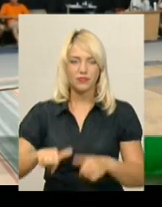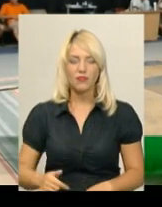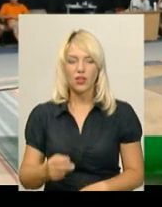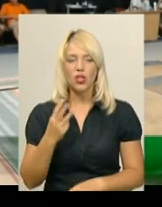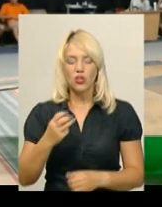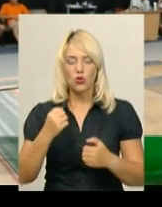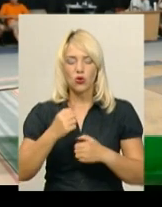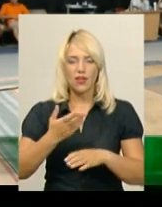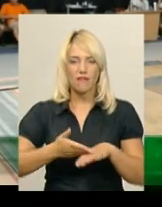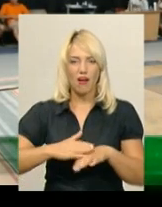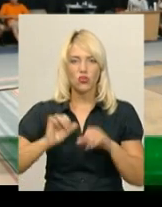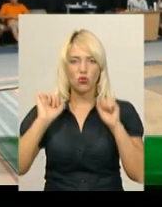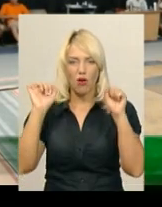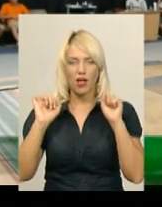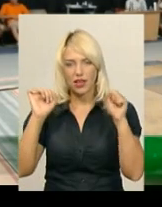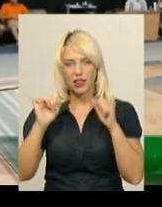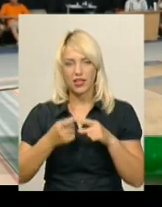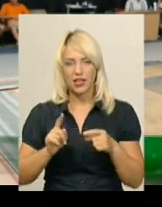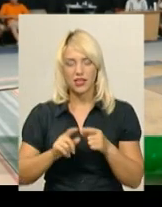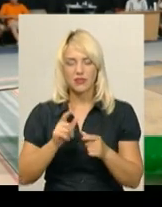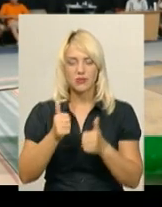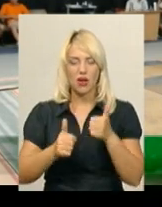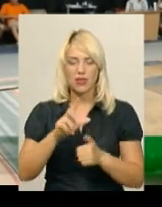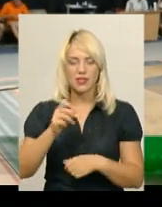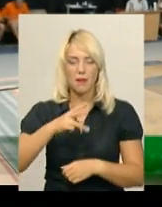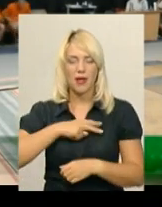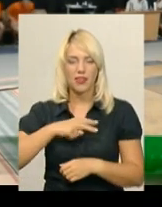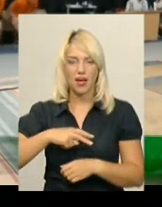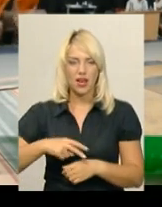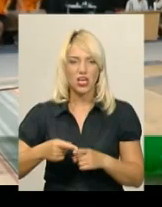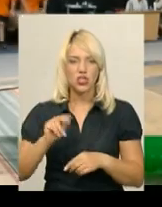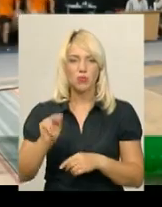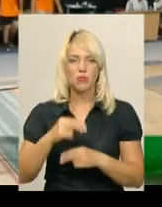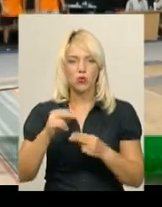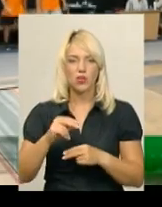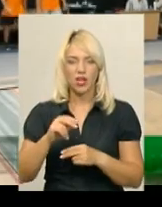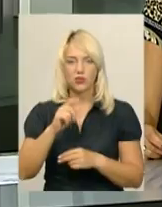важкоатлетів області змагаються за медалі молодіжного чемпіонату України з важкої атлетики.